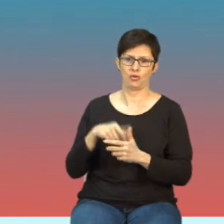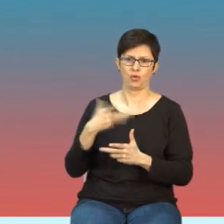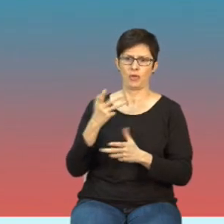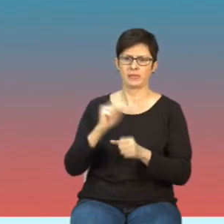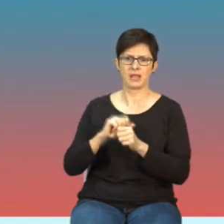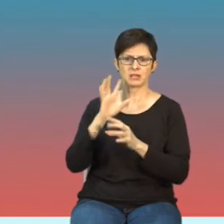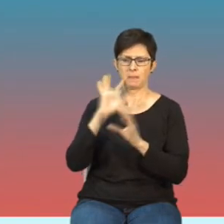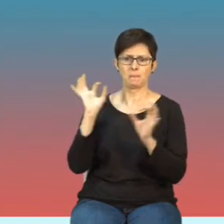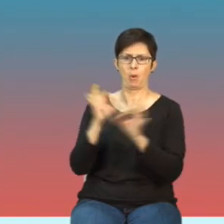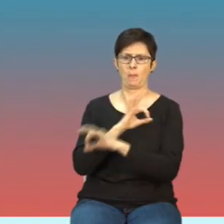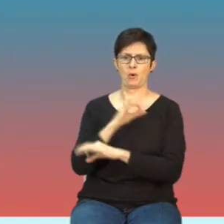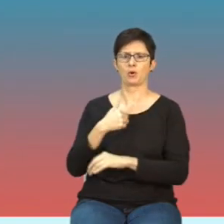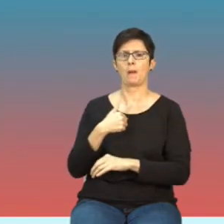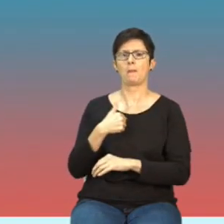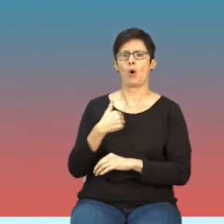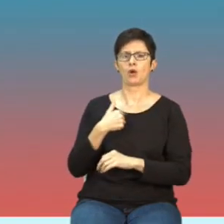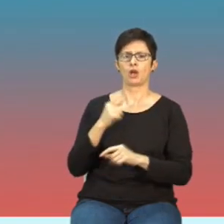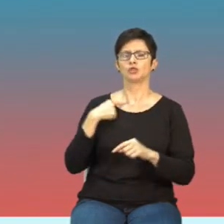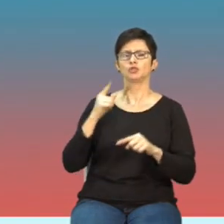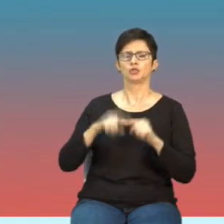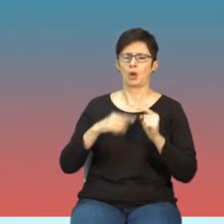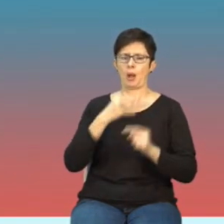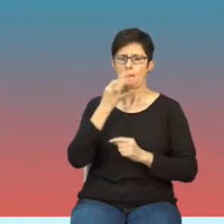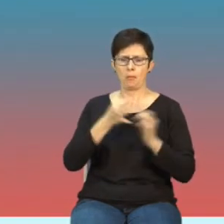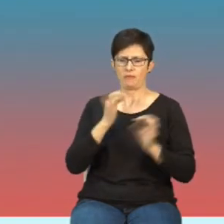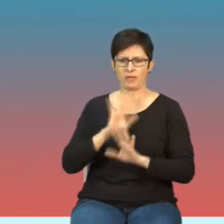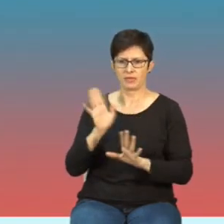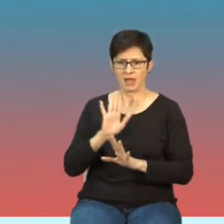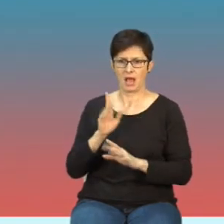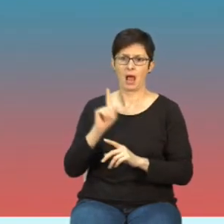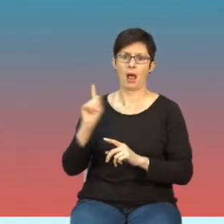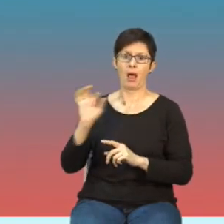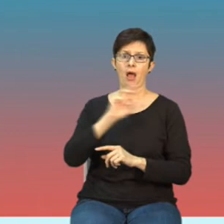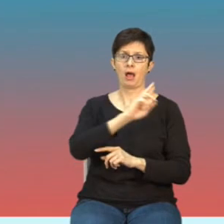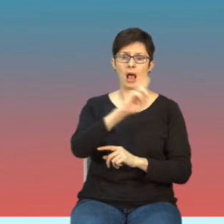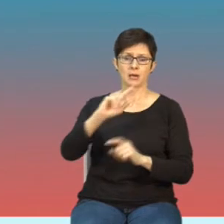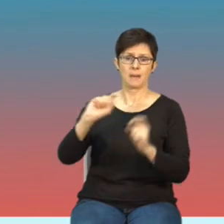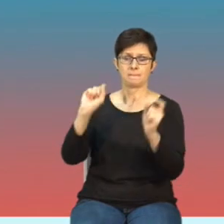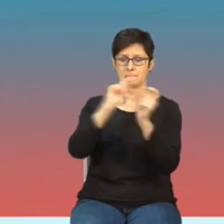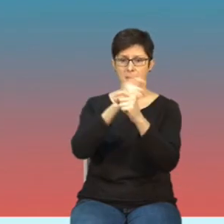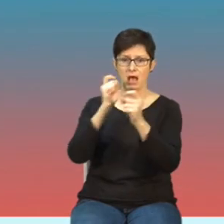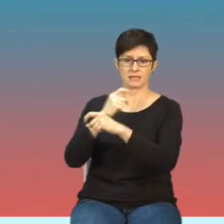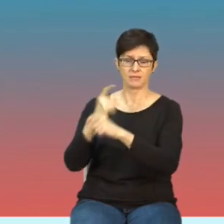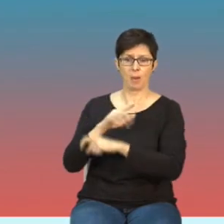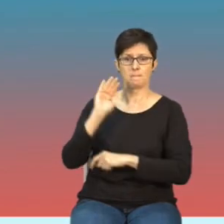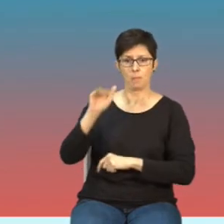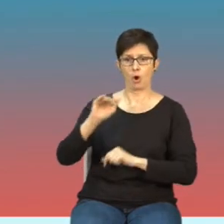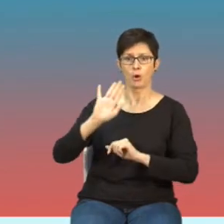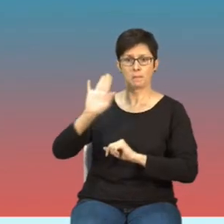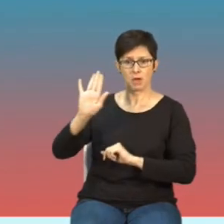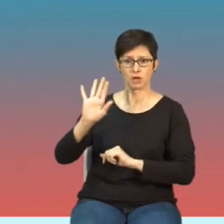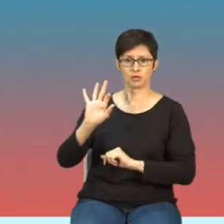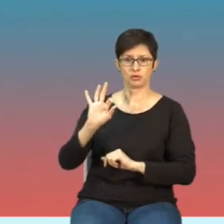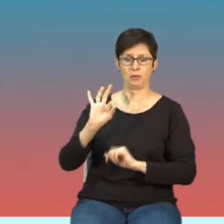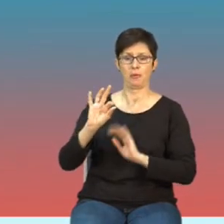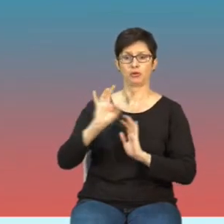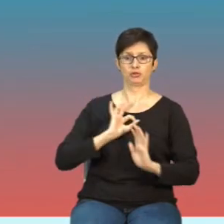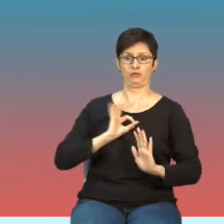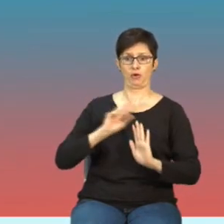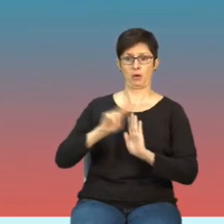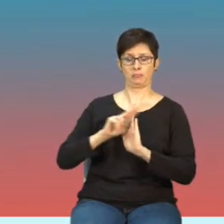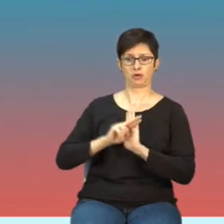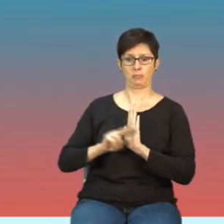pomyłka z mojej strony czy moja niewiedza kraje mogą mieć przepisy ostrzejsze niż